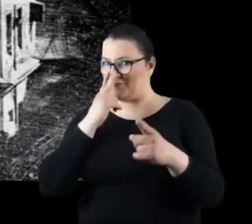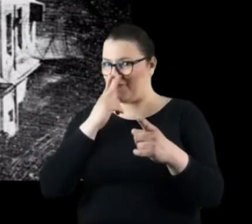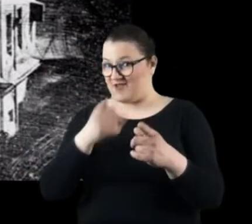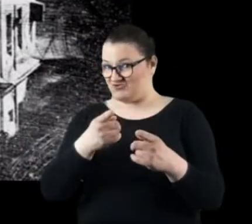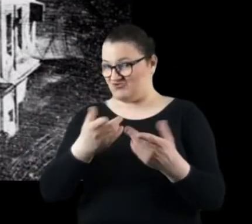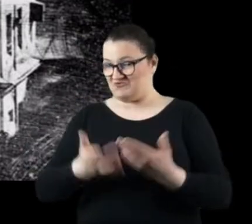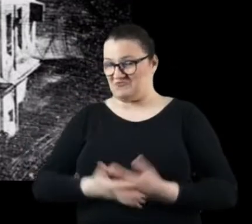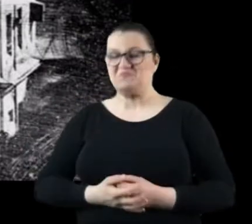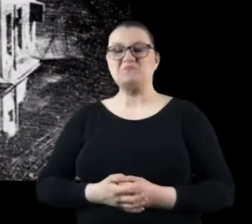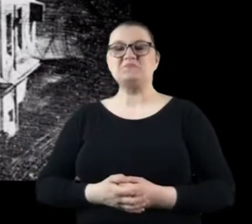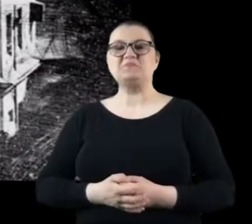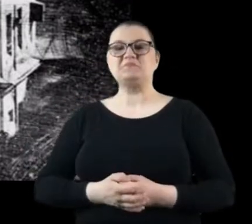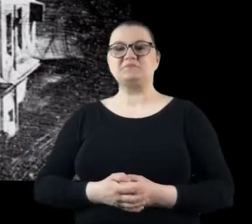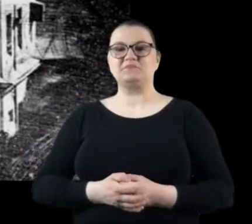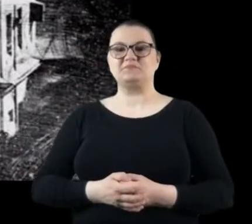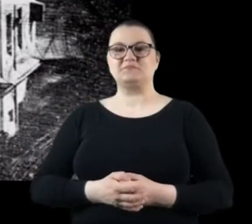tej postaci.